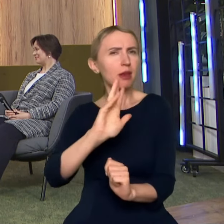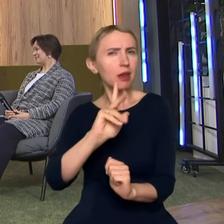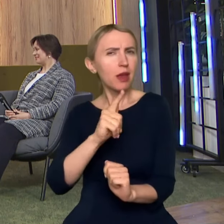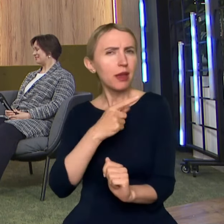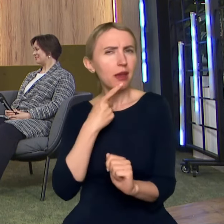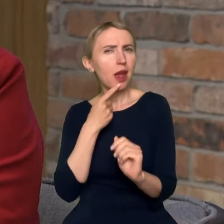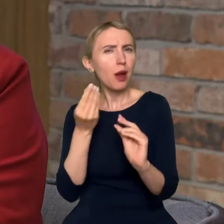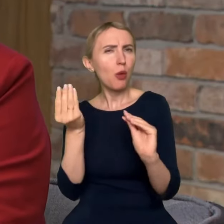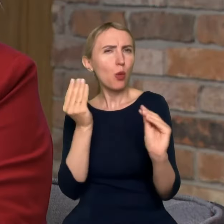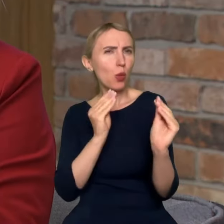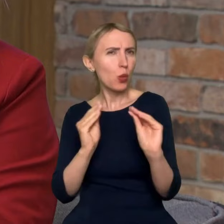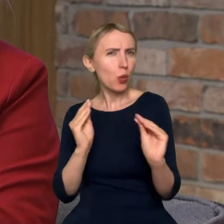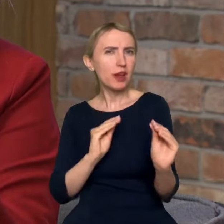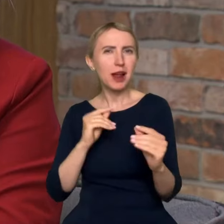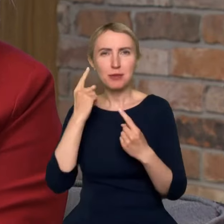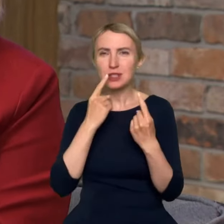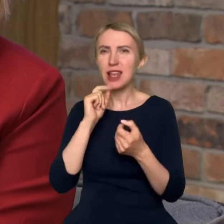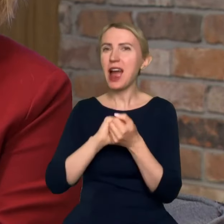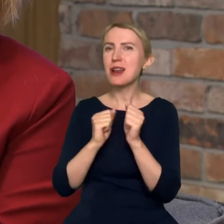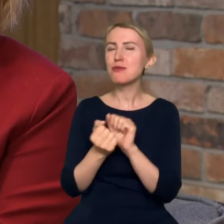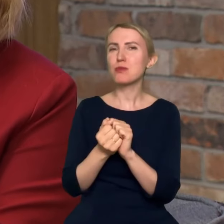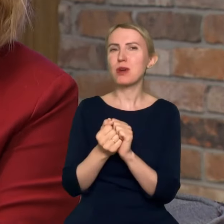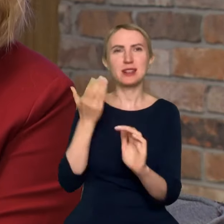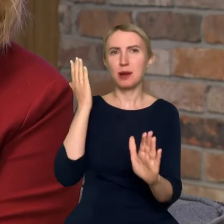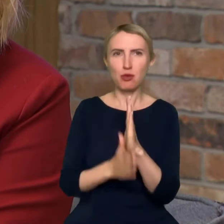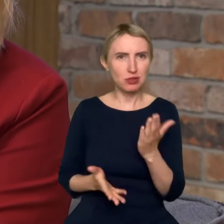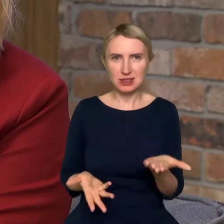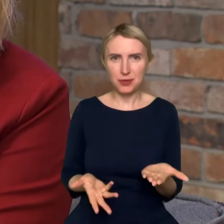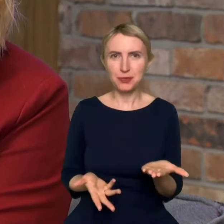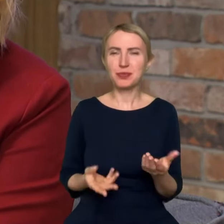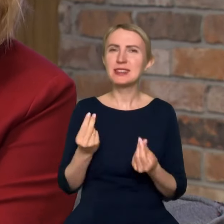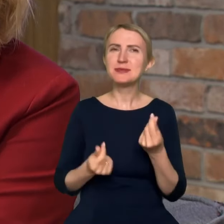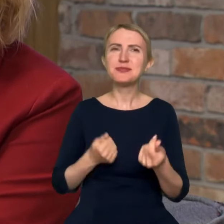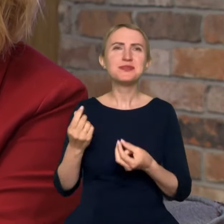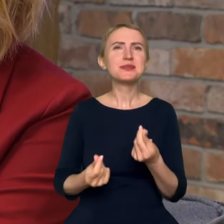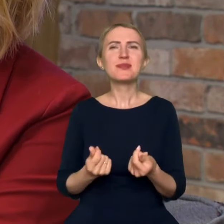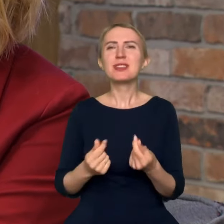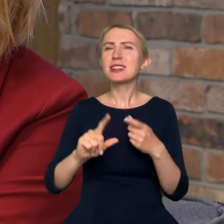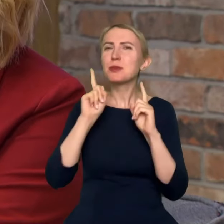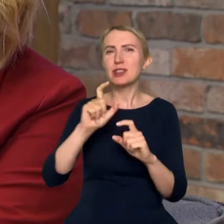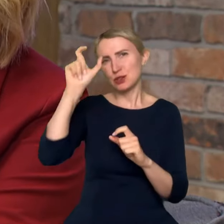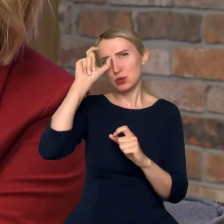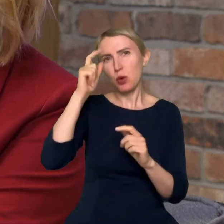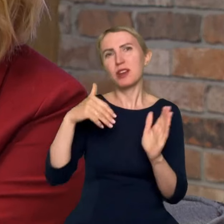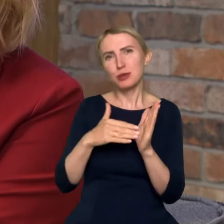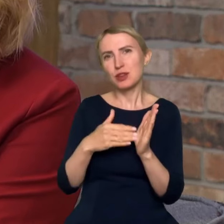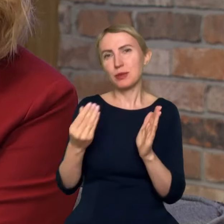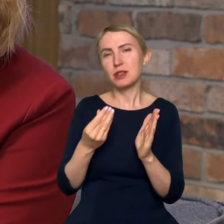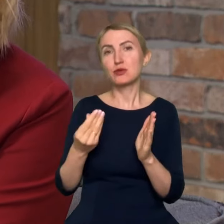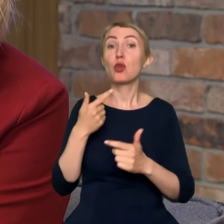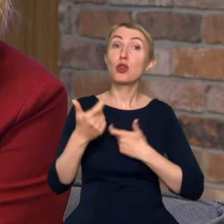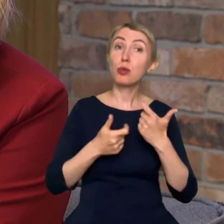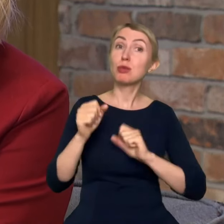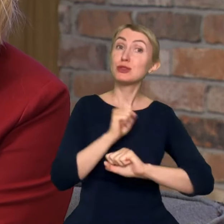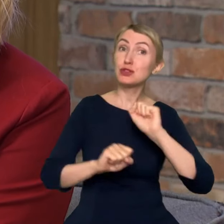jakieś myślenie, albo z kolei zbyt proste to jest, znaczy, że tam faktycznie ten człowiek jeszcze jest potrzebny. No więc wtedy robimy ćwiczenie,